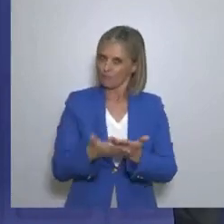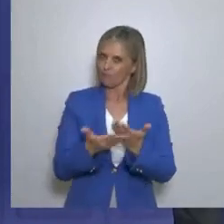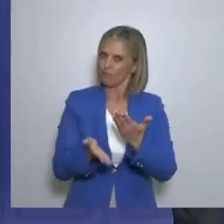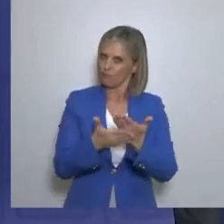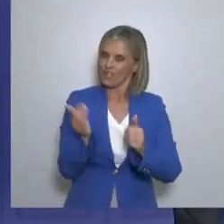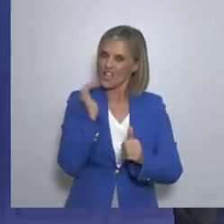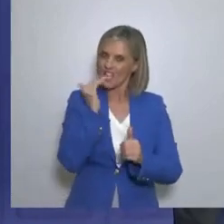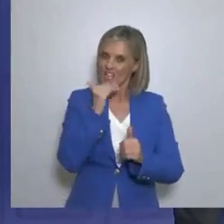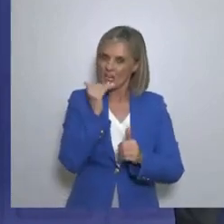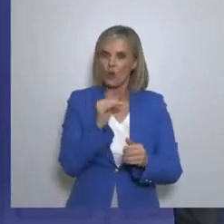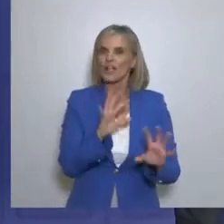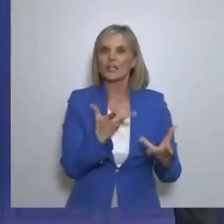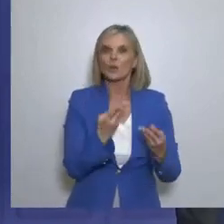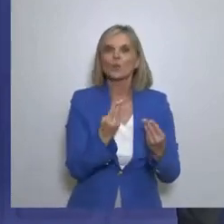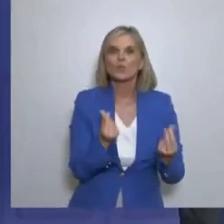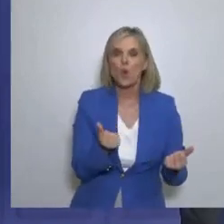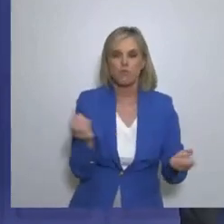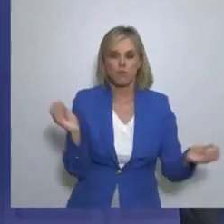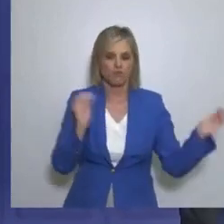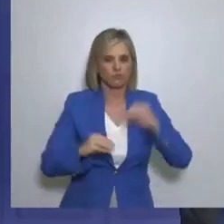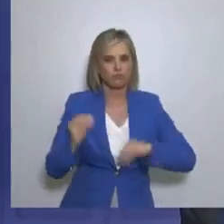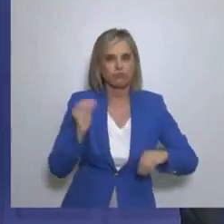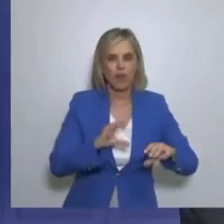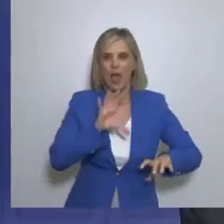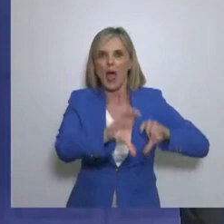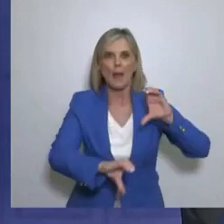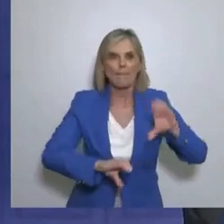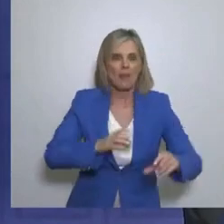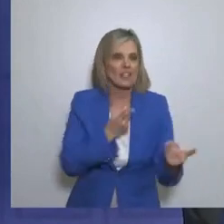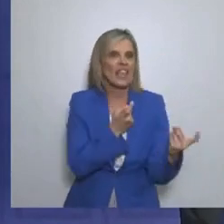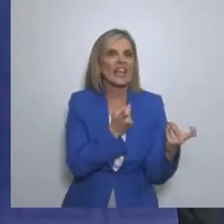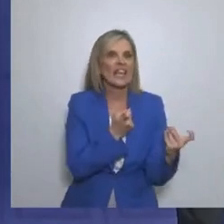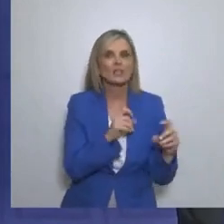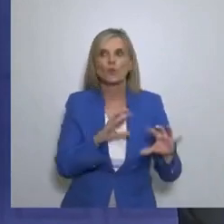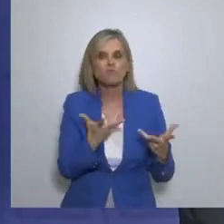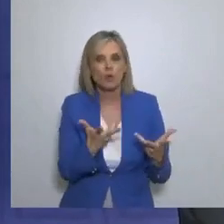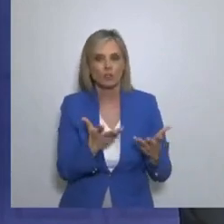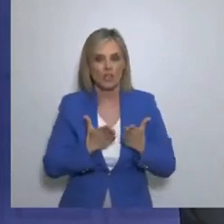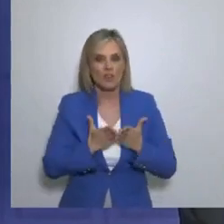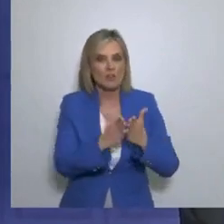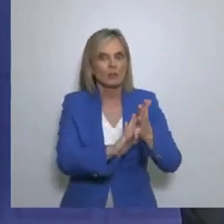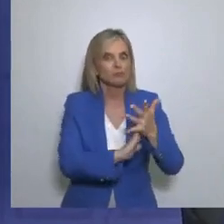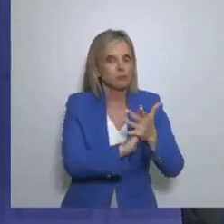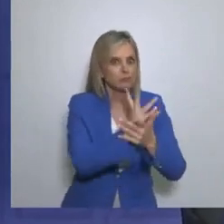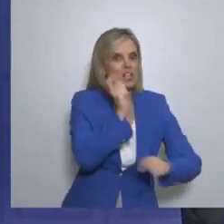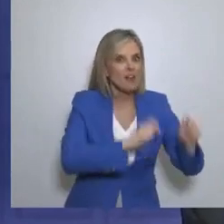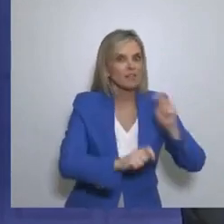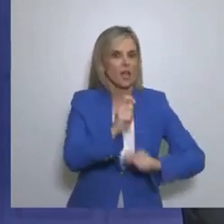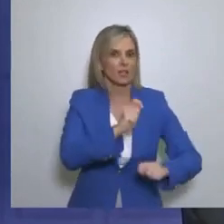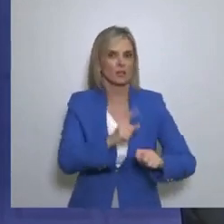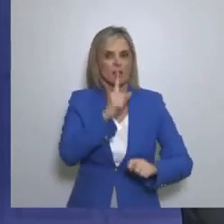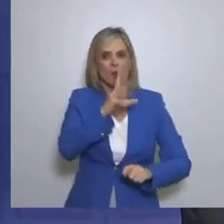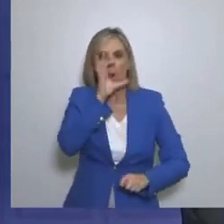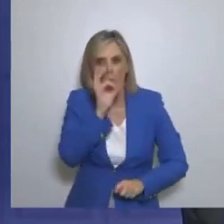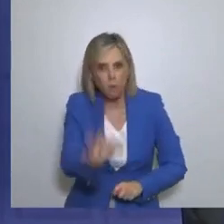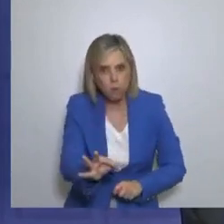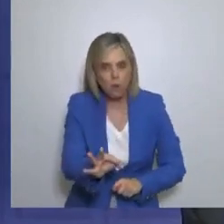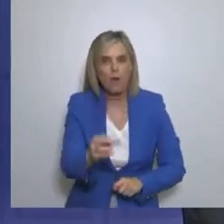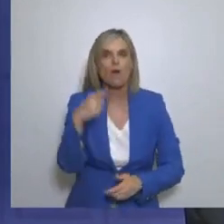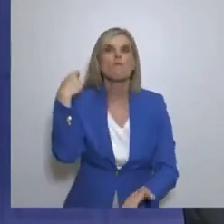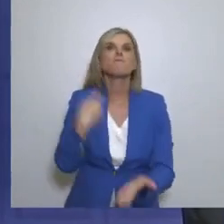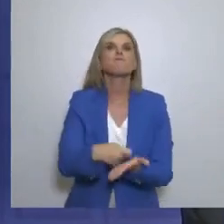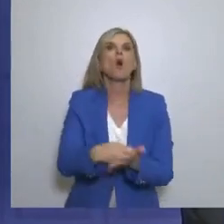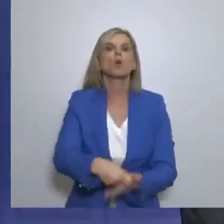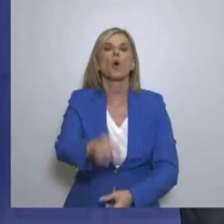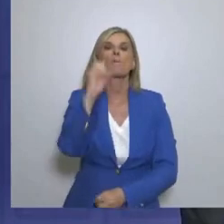Πραγματικά κίνητρα για την ανάπτυξη της ναυτιλίας Και λέω πραγματικά και η κίνητρα Ξεκινώντας από μια μηδενική φορολογία Για όλες οι